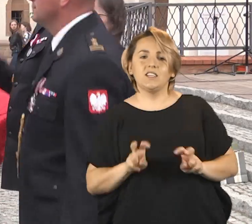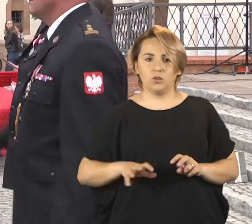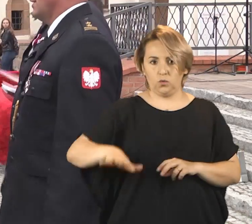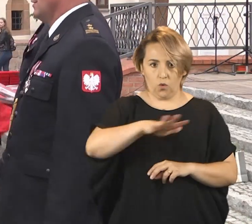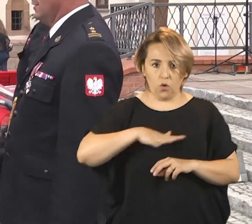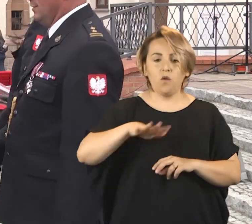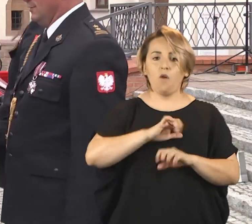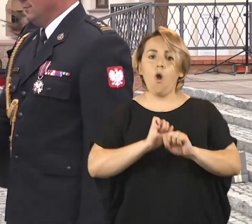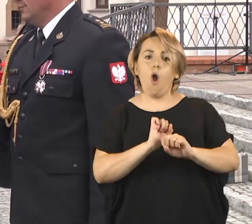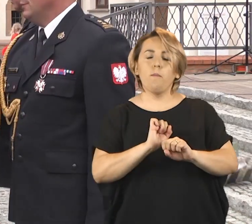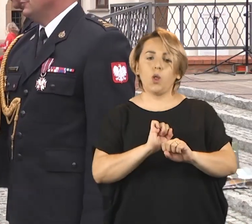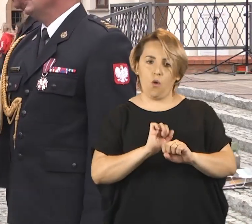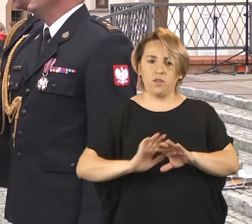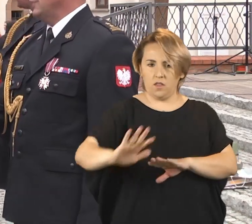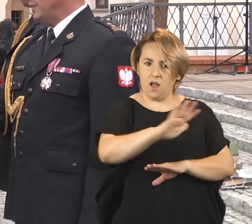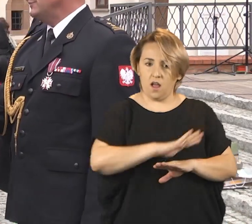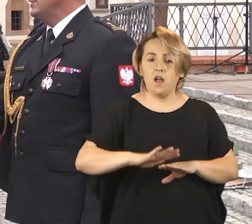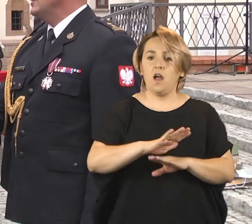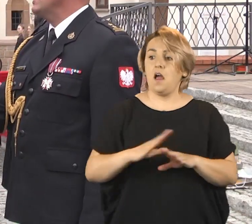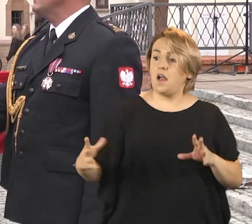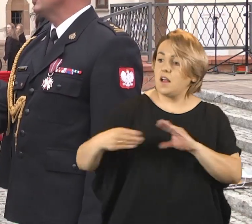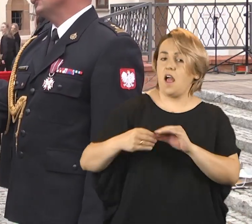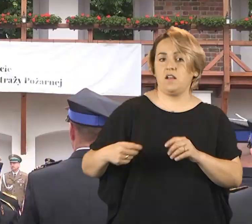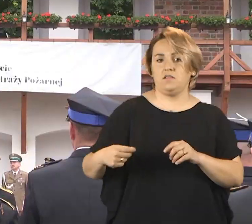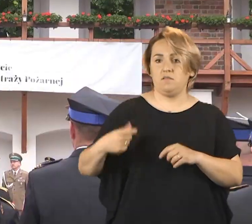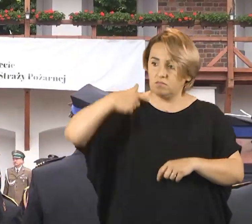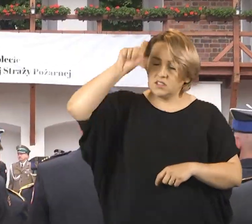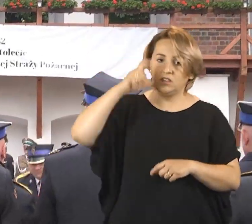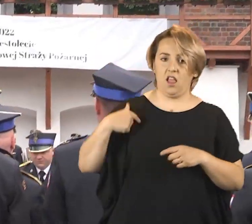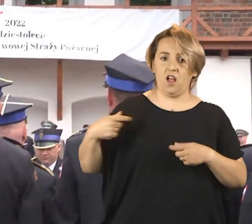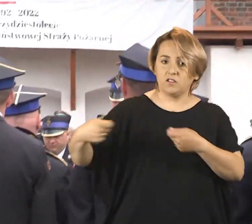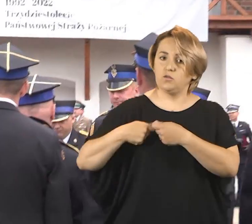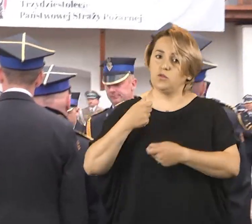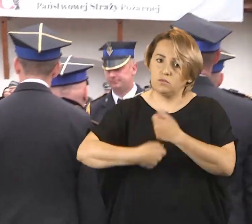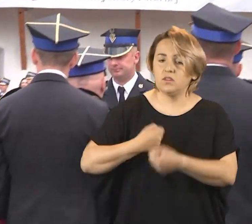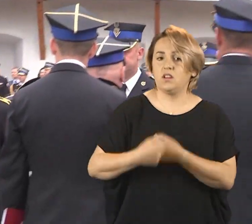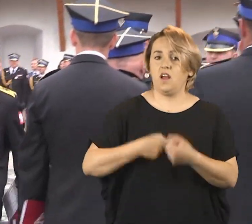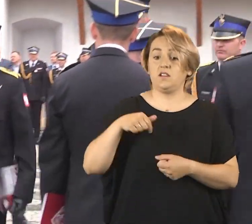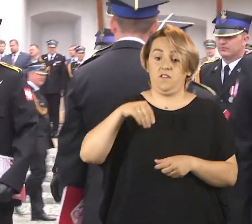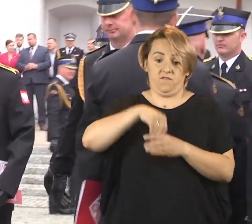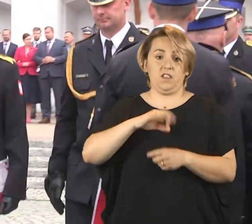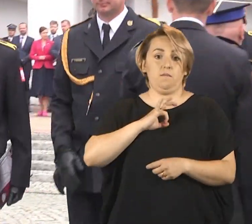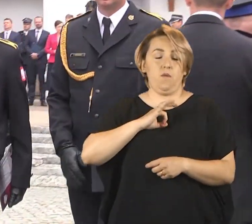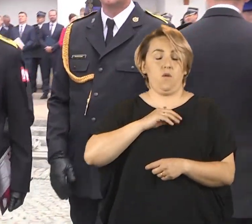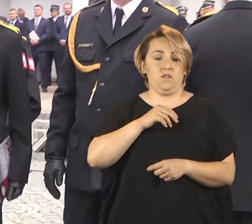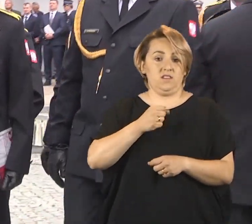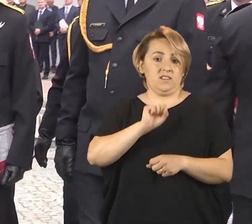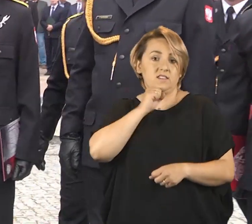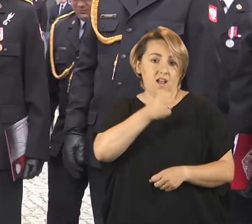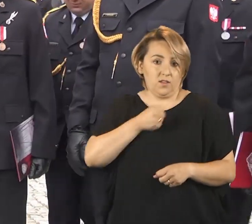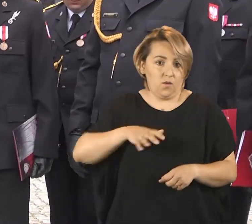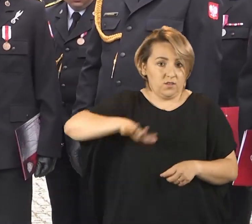tutaj jako szef obrony cywilnej współpracujemy na tej płaszczyźnie właśnie ze strażakami, w której to jednostek znajduje się, to nasze biuro.